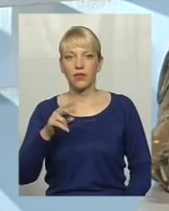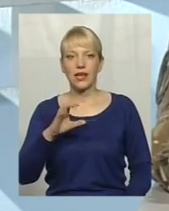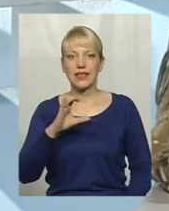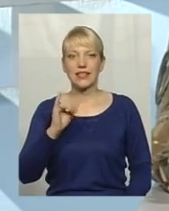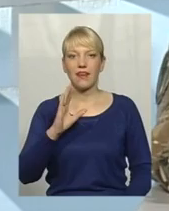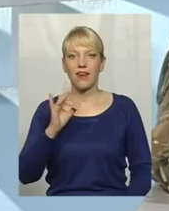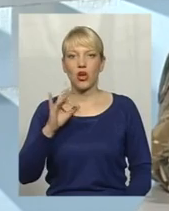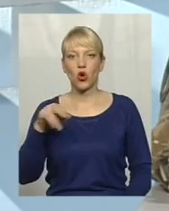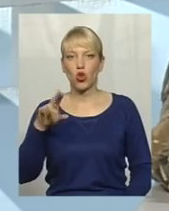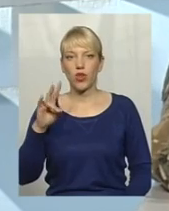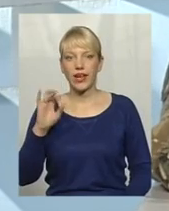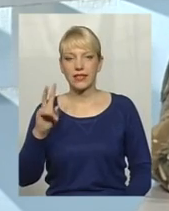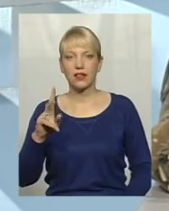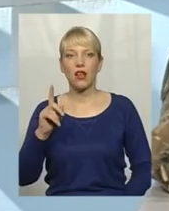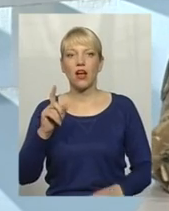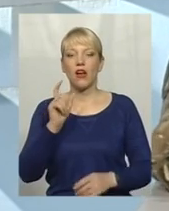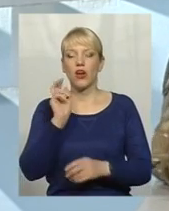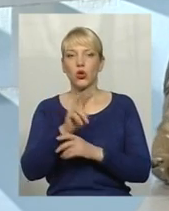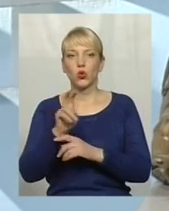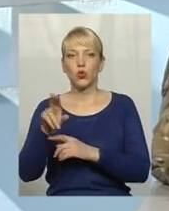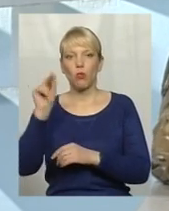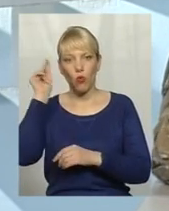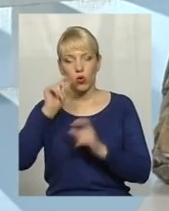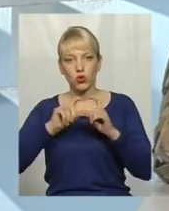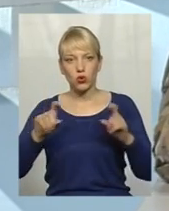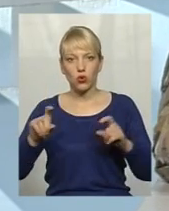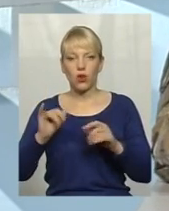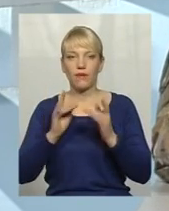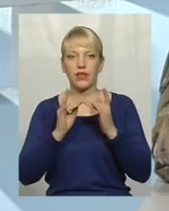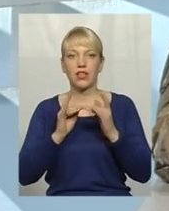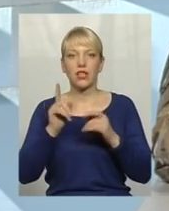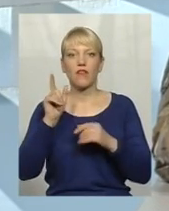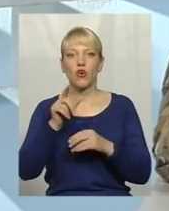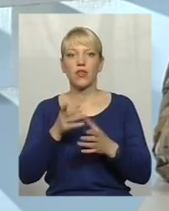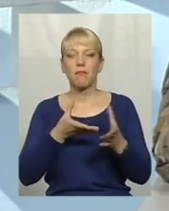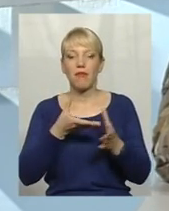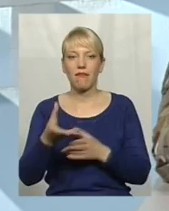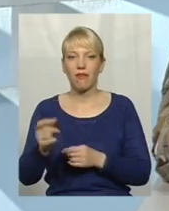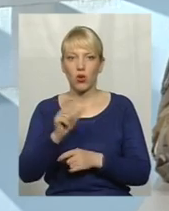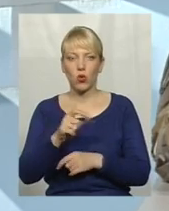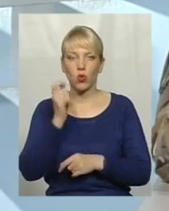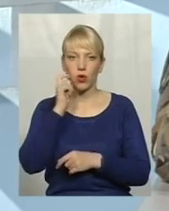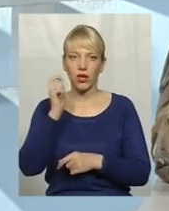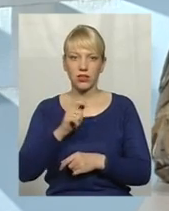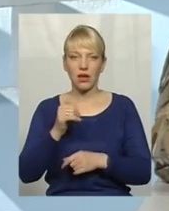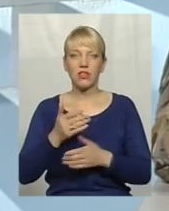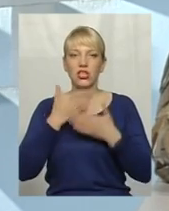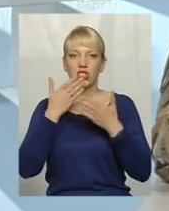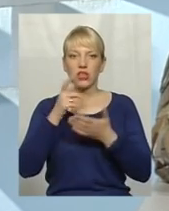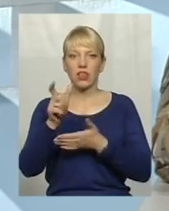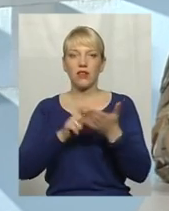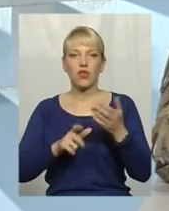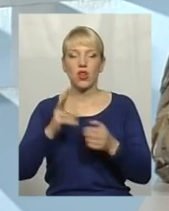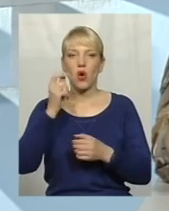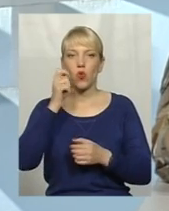йдуть в інтернати, вони прививають людям українське. Вони читають вершину українській, вони